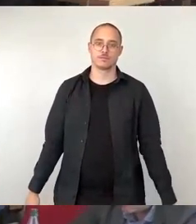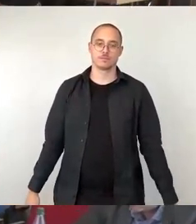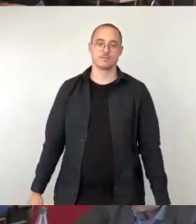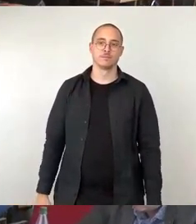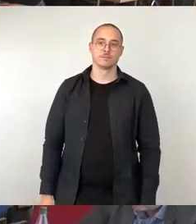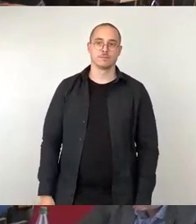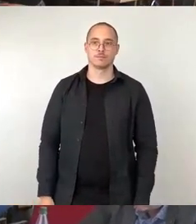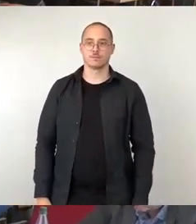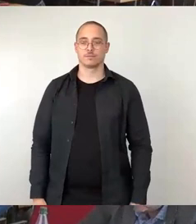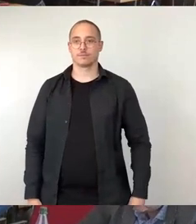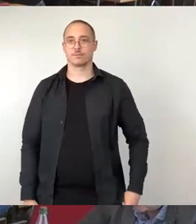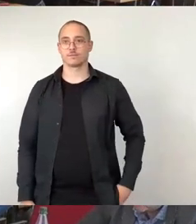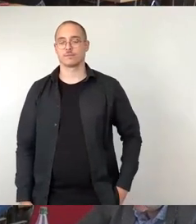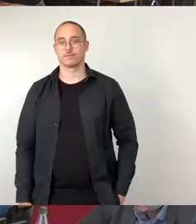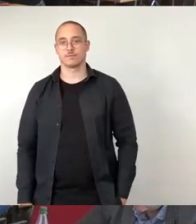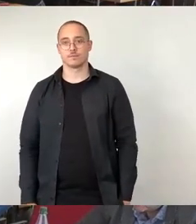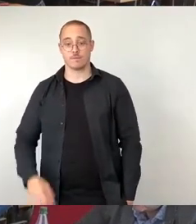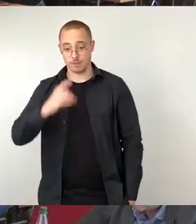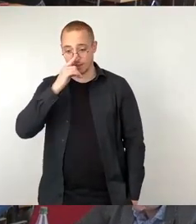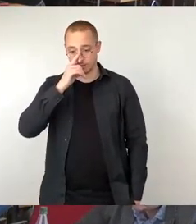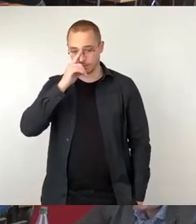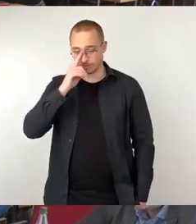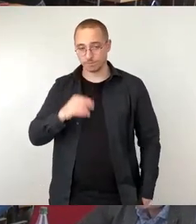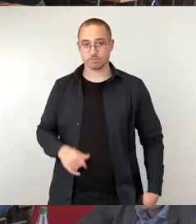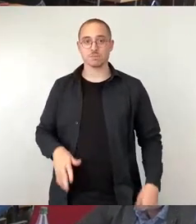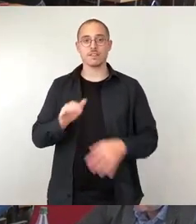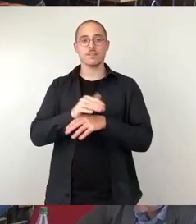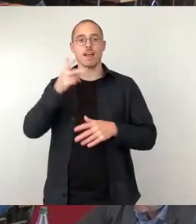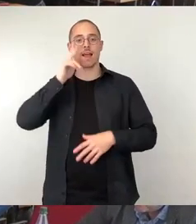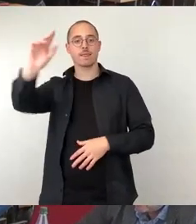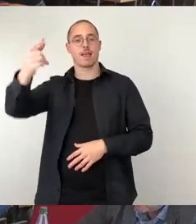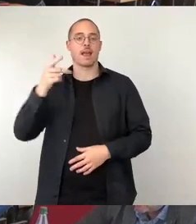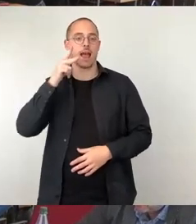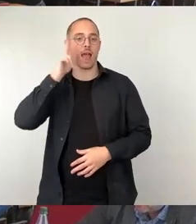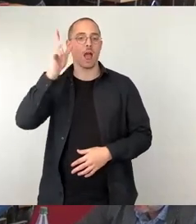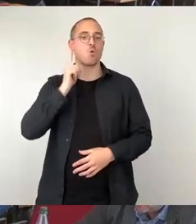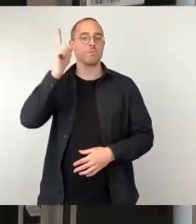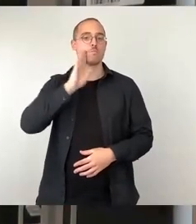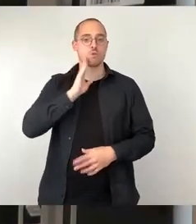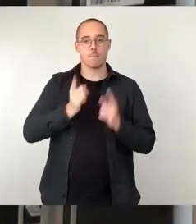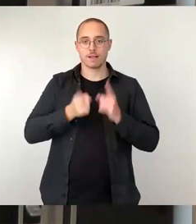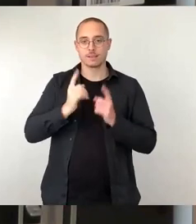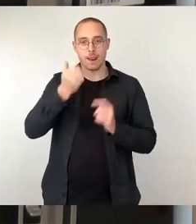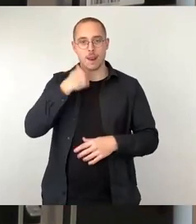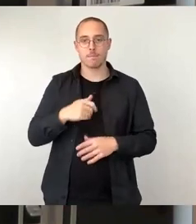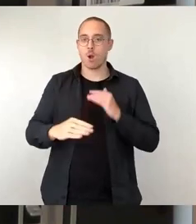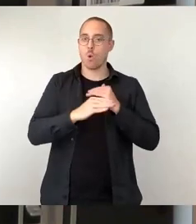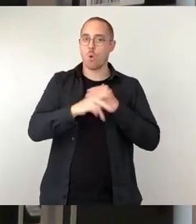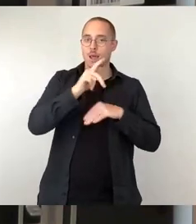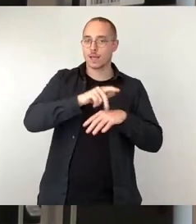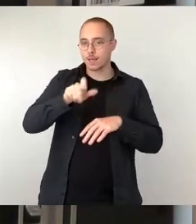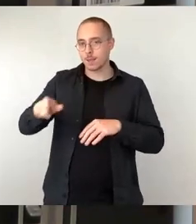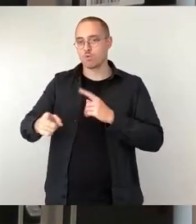Sehr geehrter Herr Oberbürgermeister, sehr geehrte Kolleginnen und Kollegen, liebe Gäste, zahlreich auf der Tribüne.